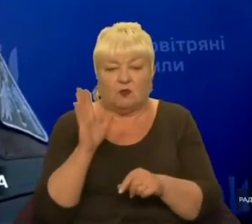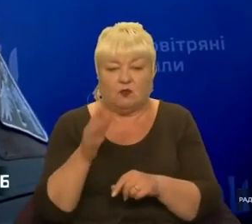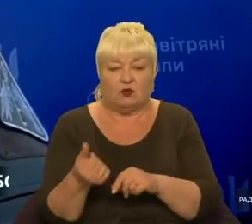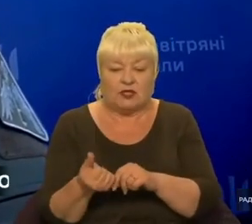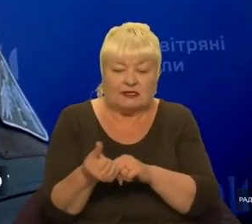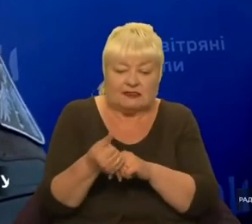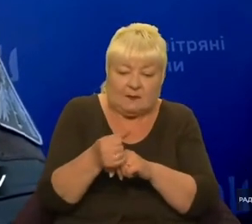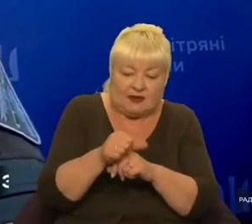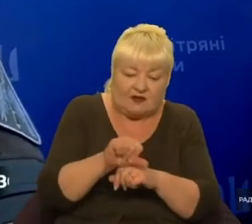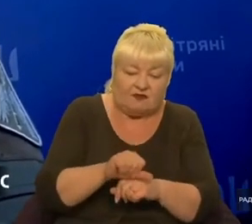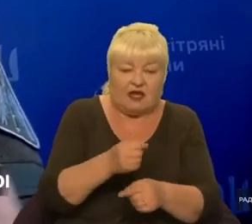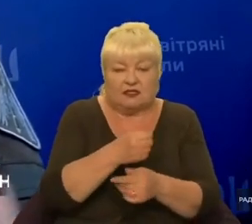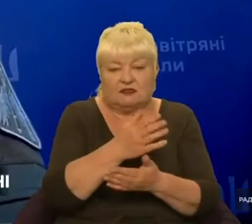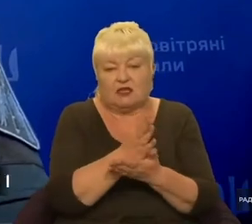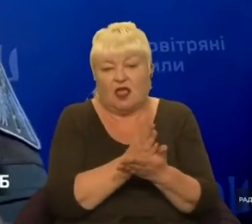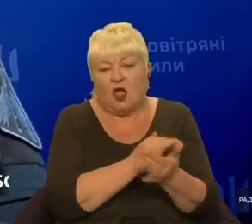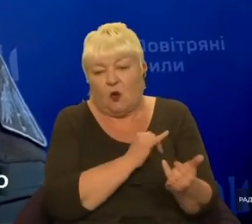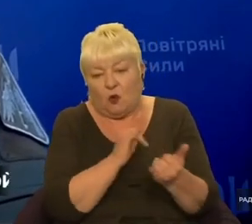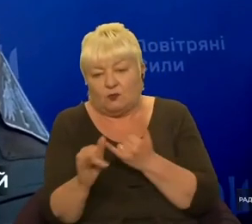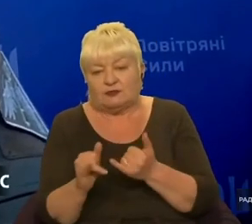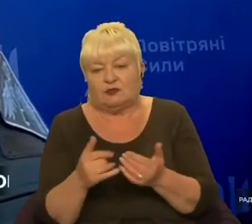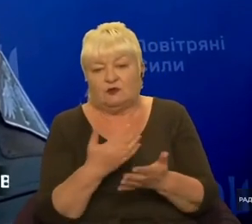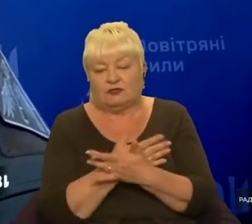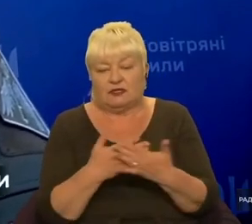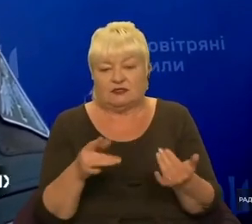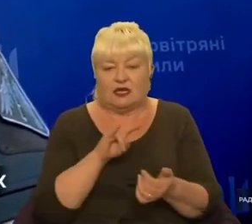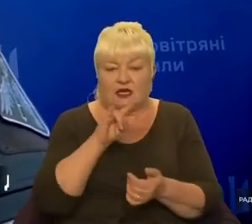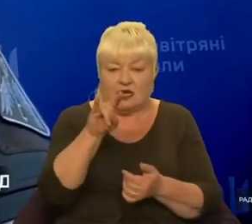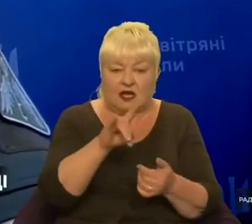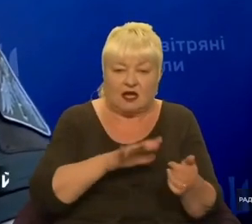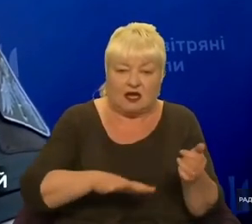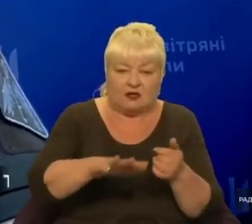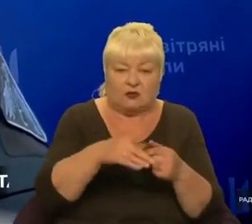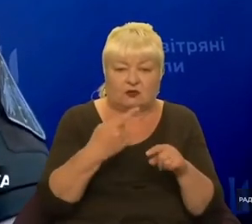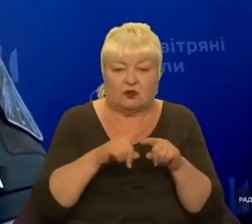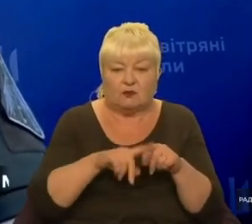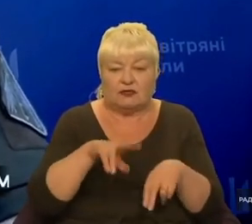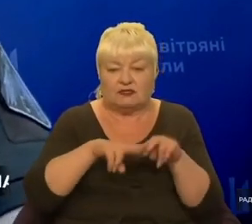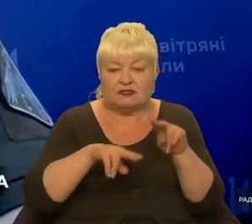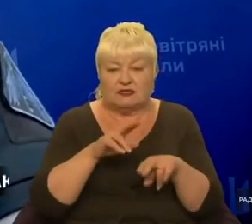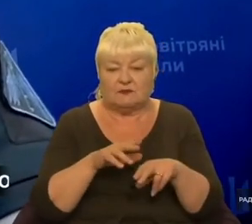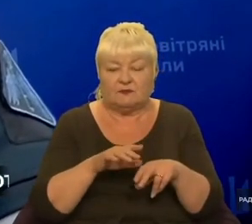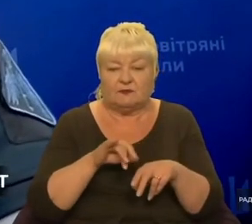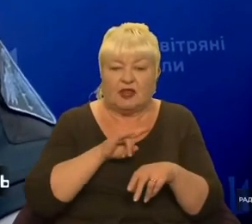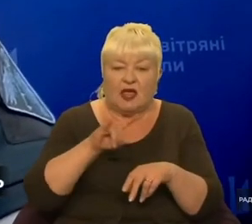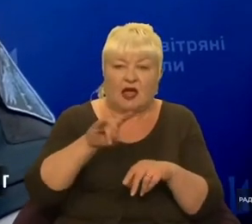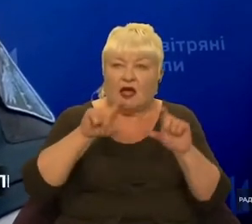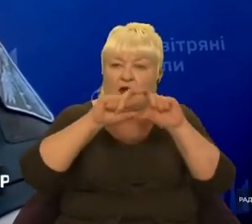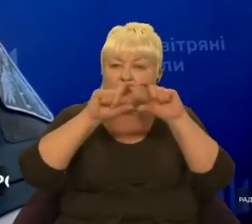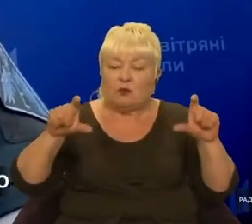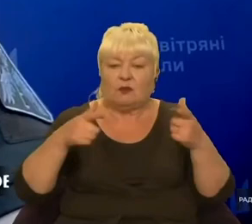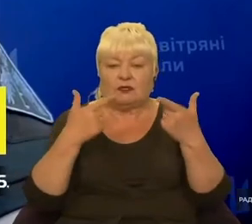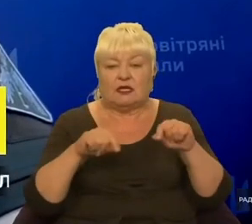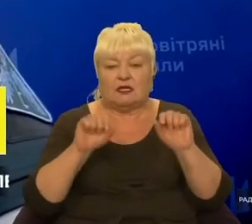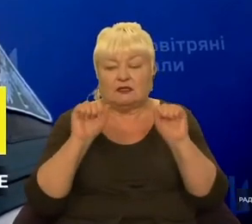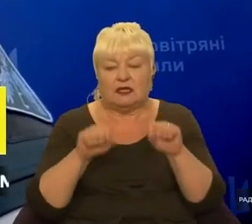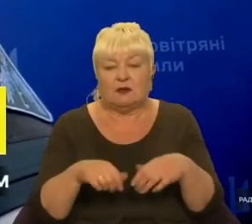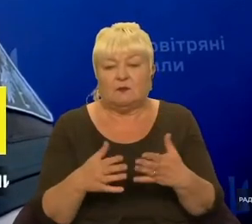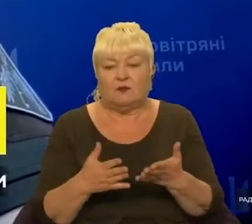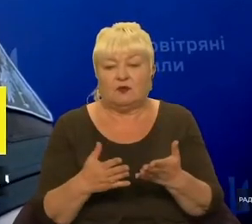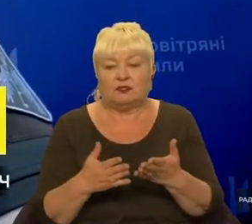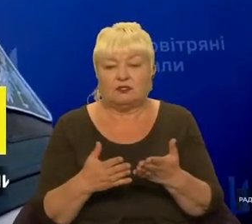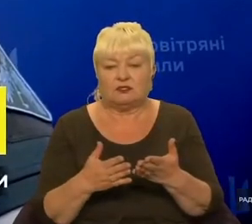обслуговувати і так далі. Ну аеродроми – це вже, власне, інфраструктура, ріші аеропорти, де можуть здійснюватись перельоти